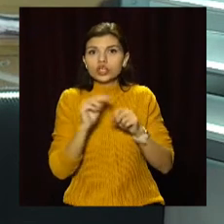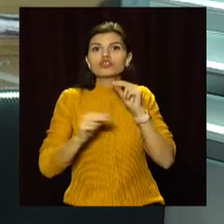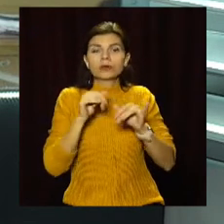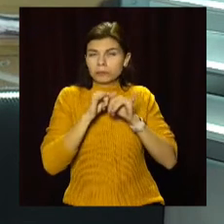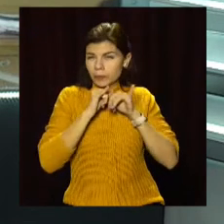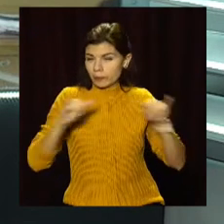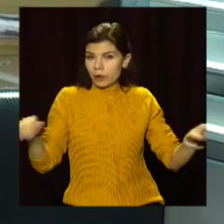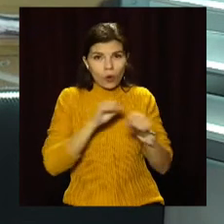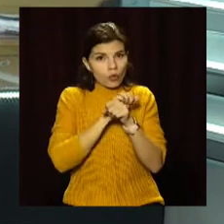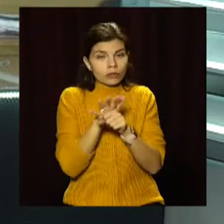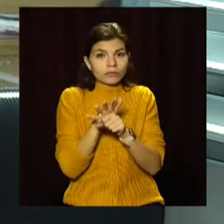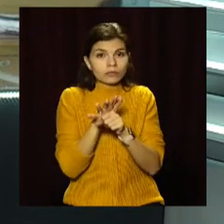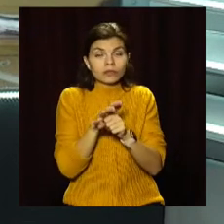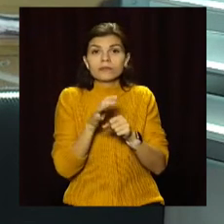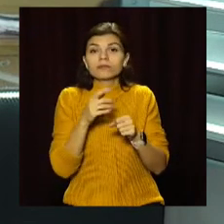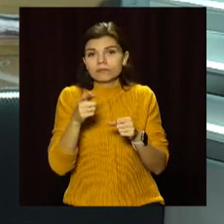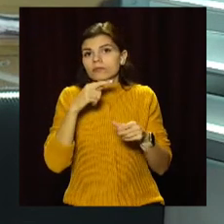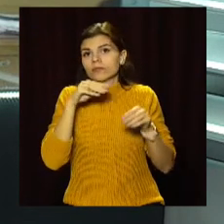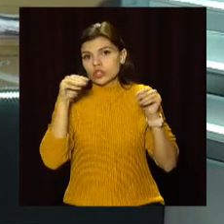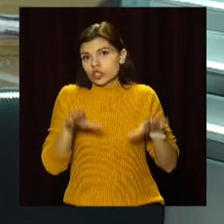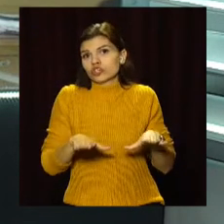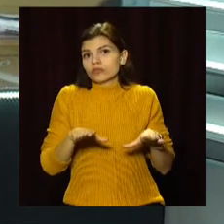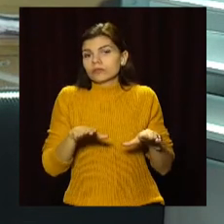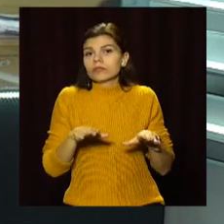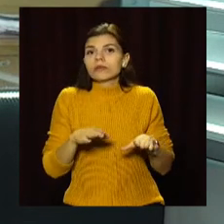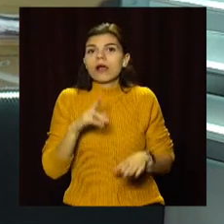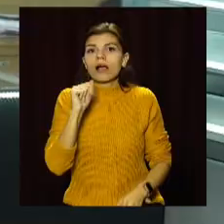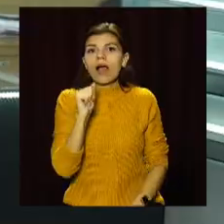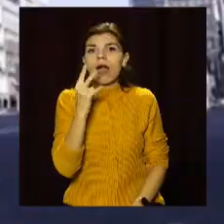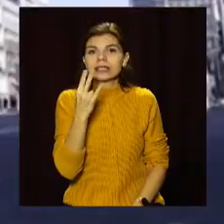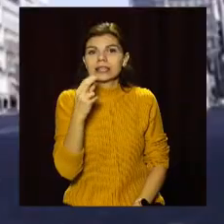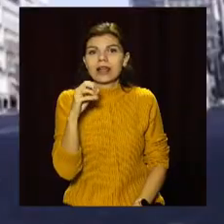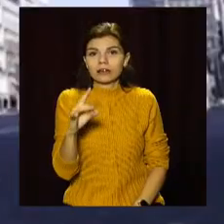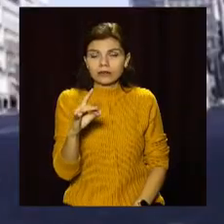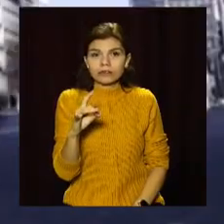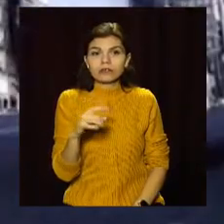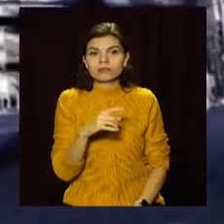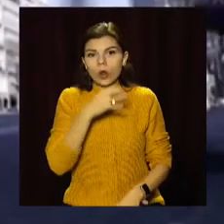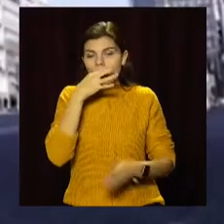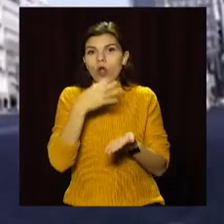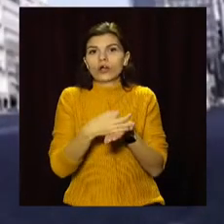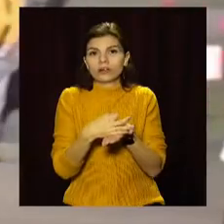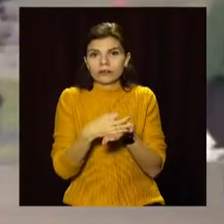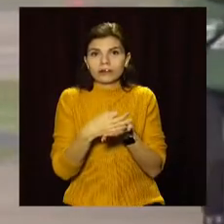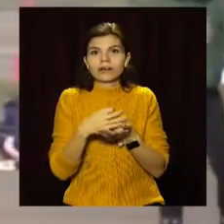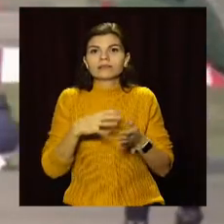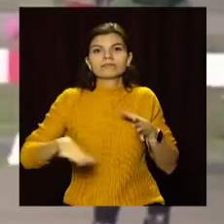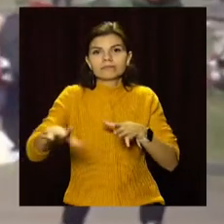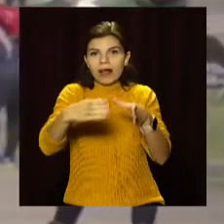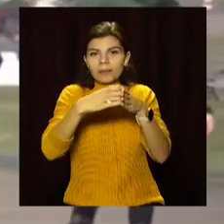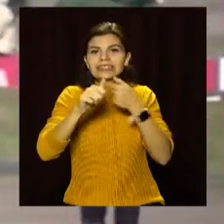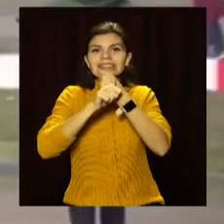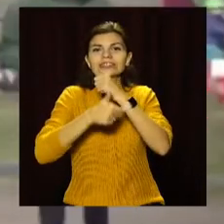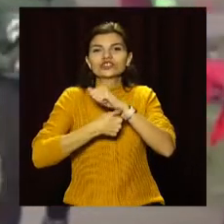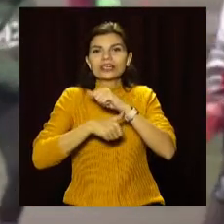поширення коронавірусу. Відповідне рішення ухвалила канцлер Німеччини і прем'єр-міністр 16 федеральних земель.